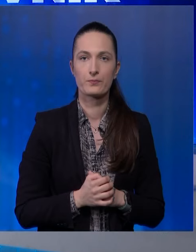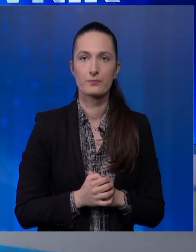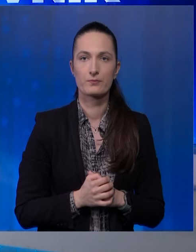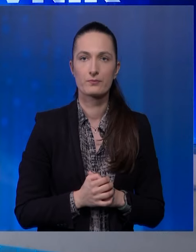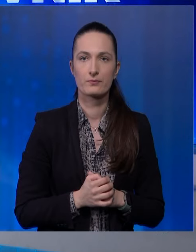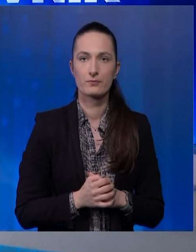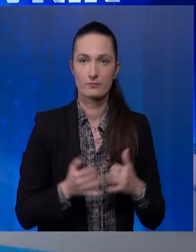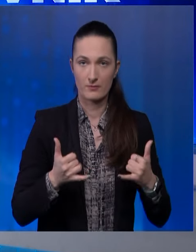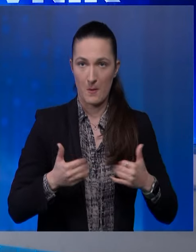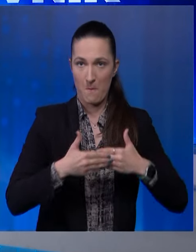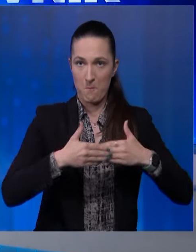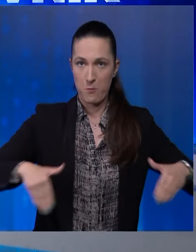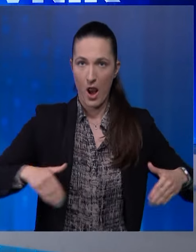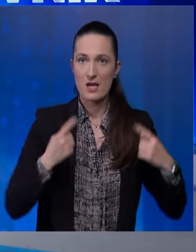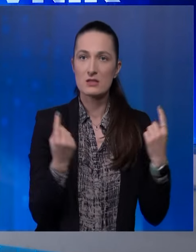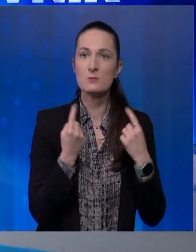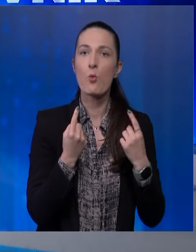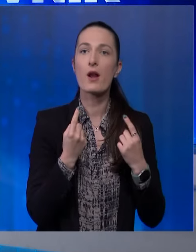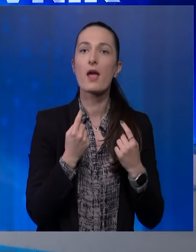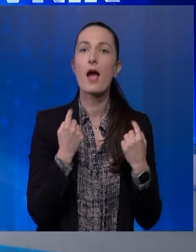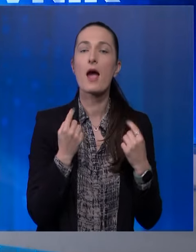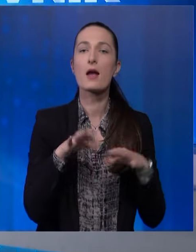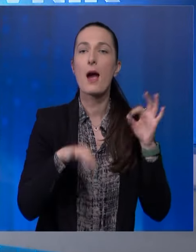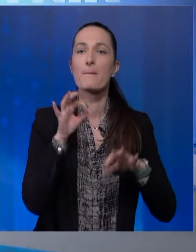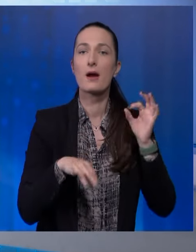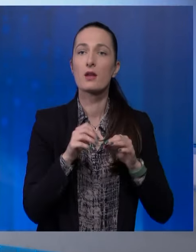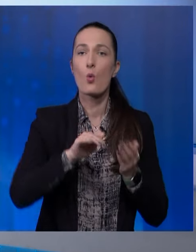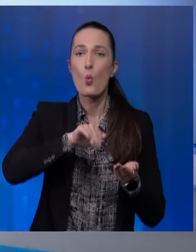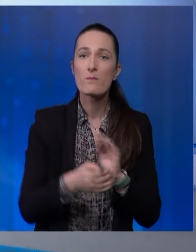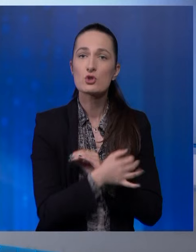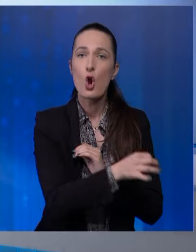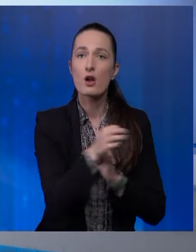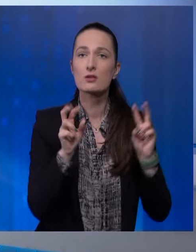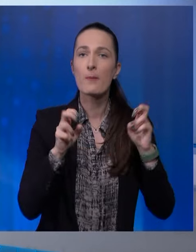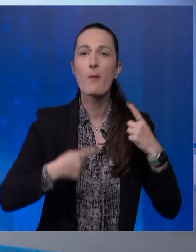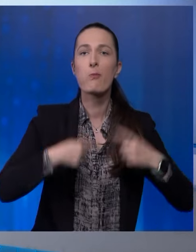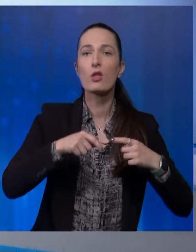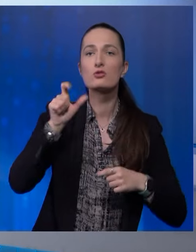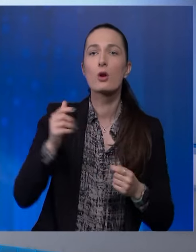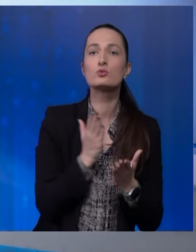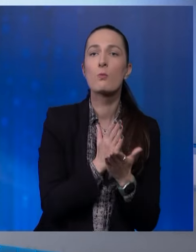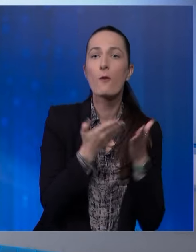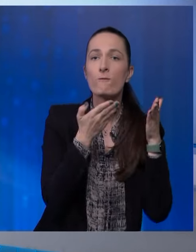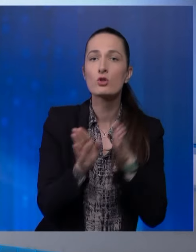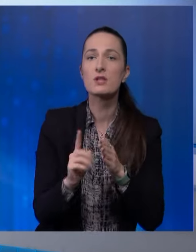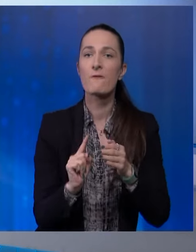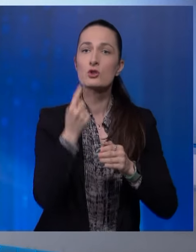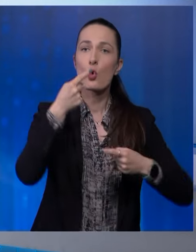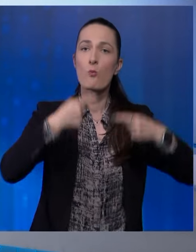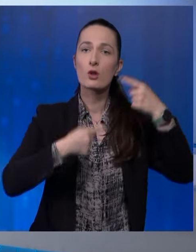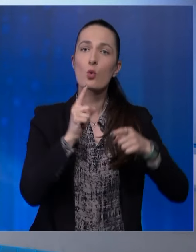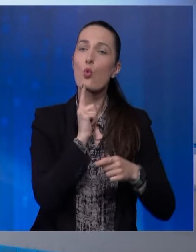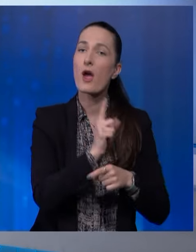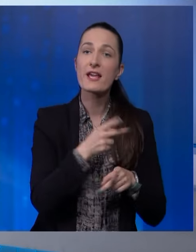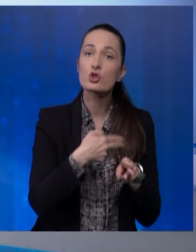A na polovini smo i zborne kampanje. Umjesto lokalnih tema, političari su bili fokusirani na visoku